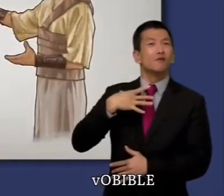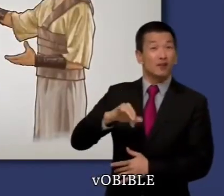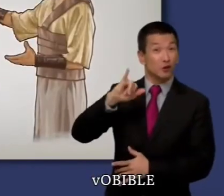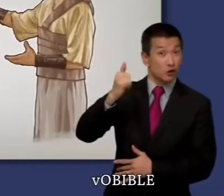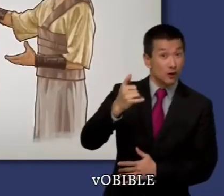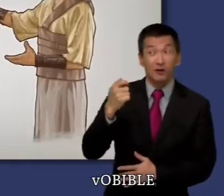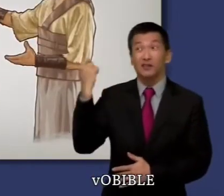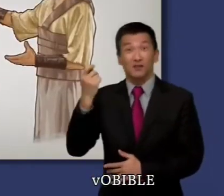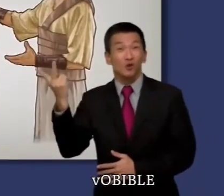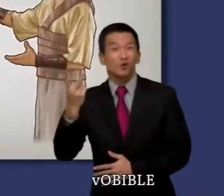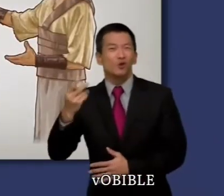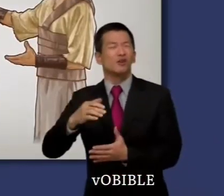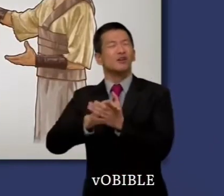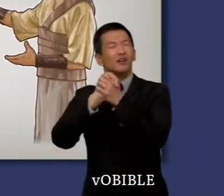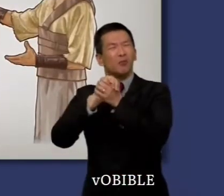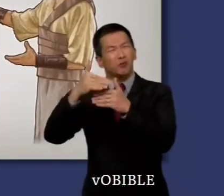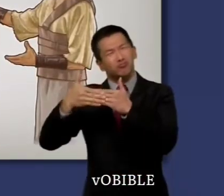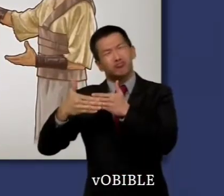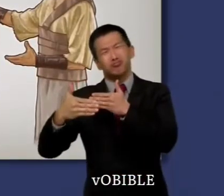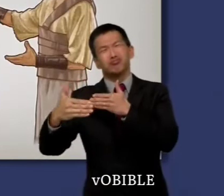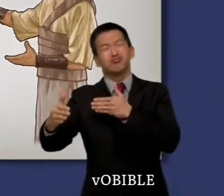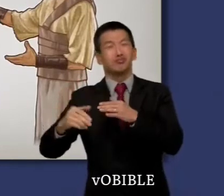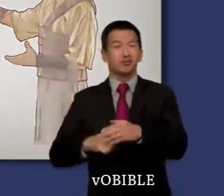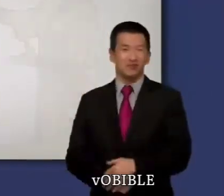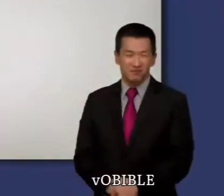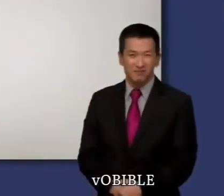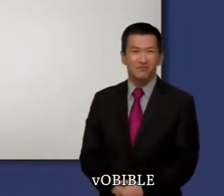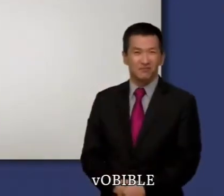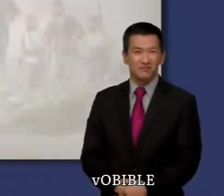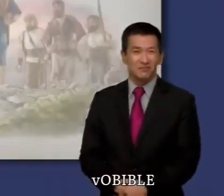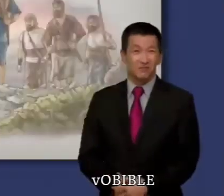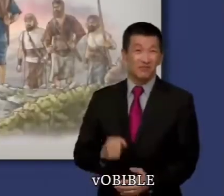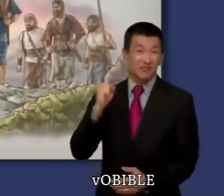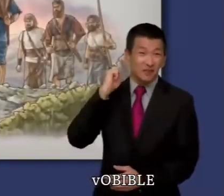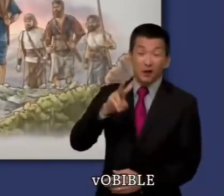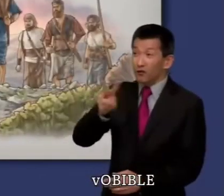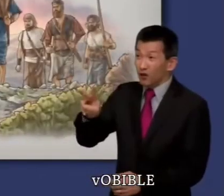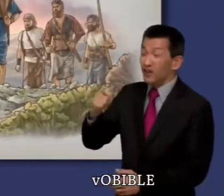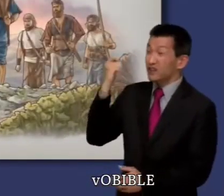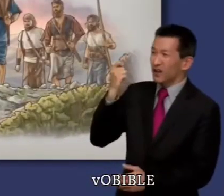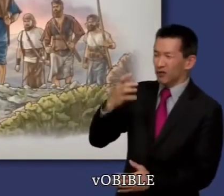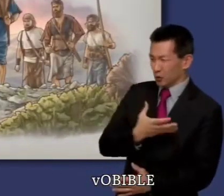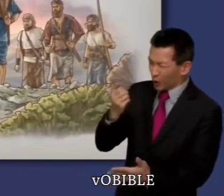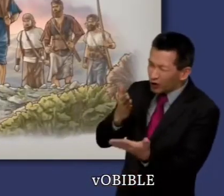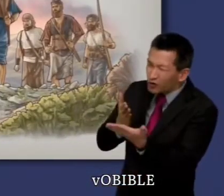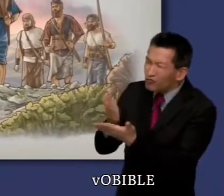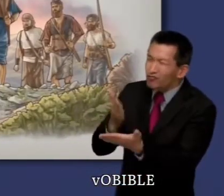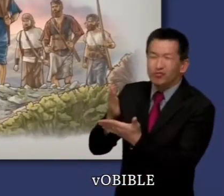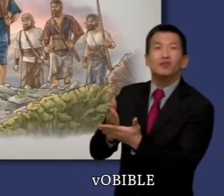toute une vie entre David et Jonathan, fils de Saül. Quand il voit le courage de David,